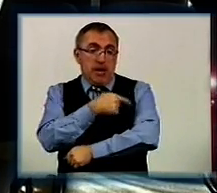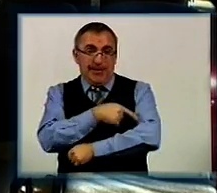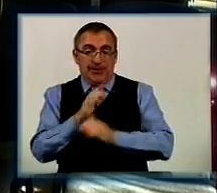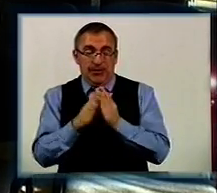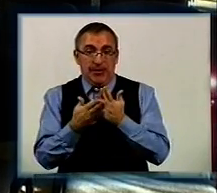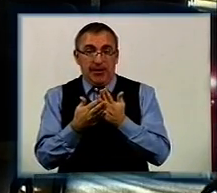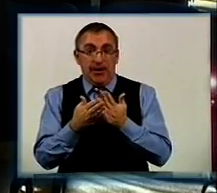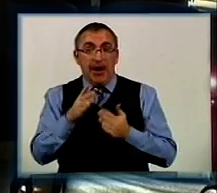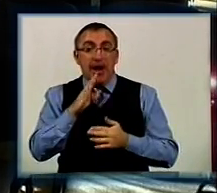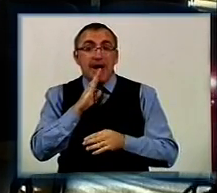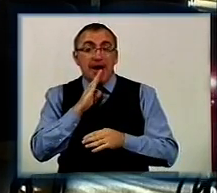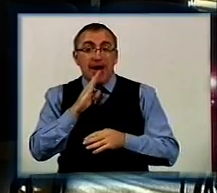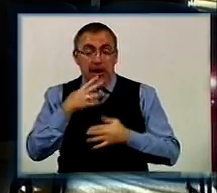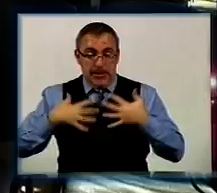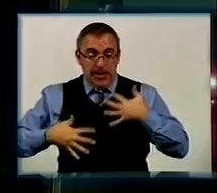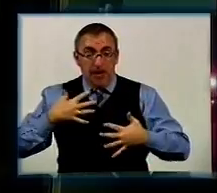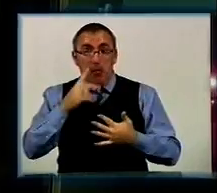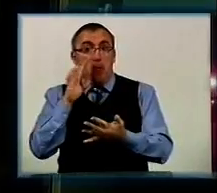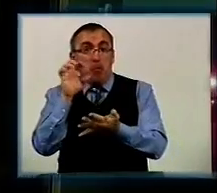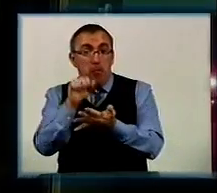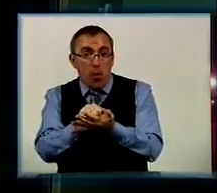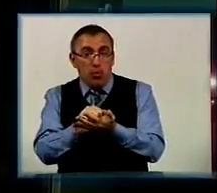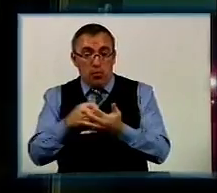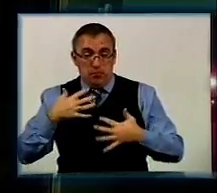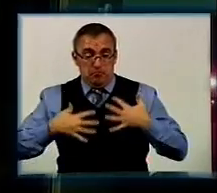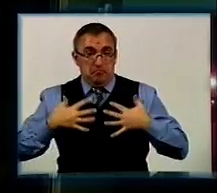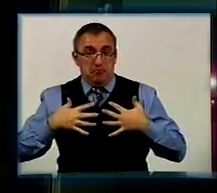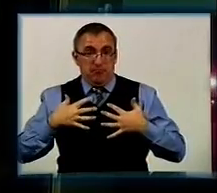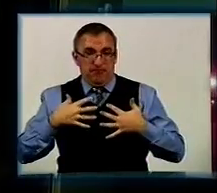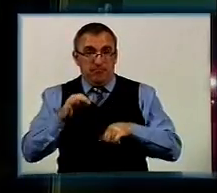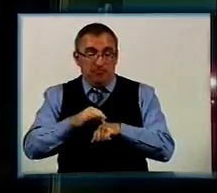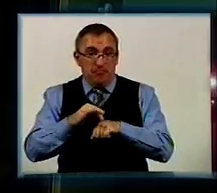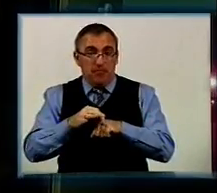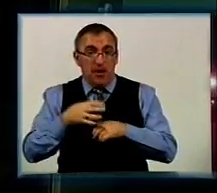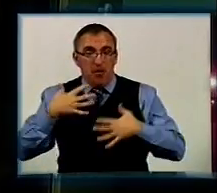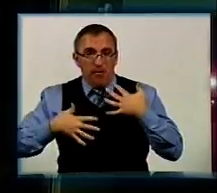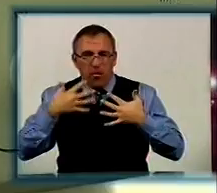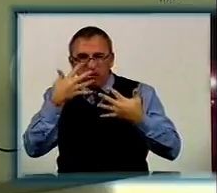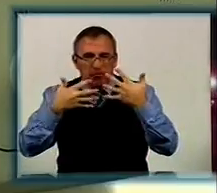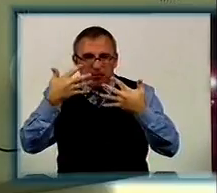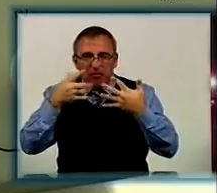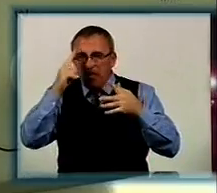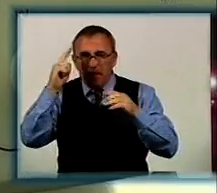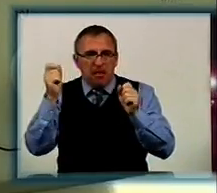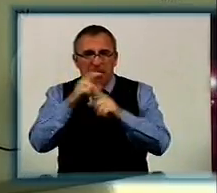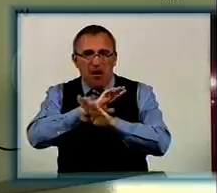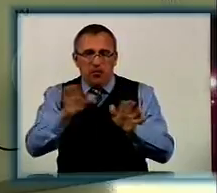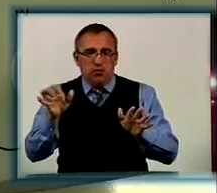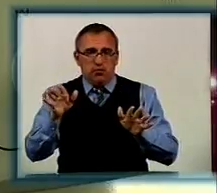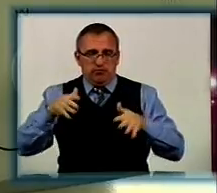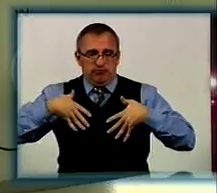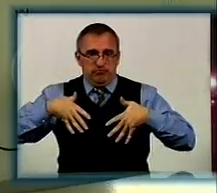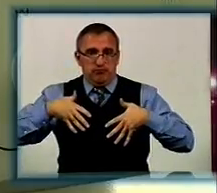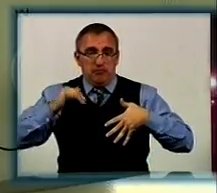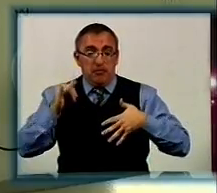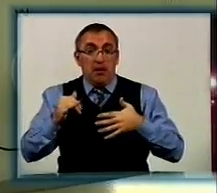Лікар-рентгенолог каже, що тоді помітили недух легенів. Та через поганий флюорограф не змогли розпізнати сухоти. Підтвердився